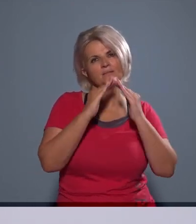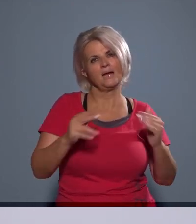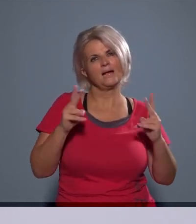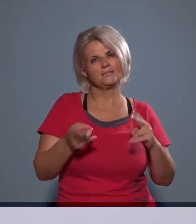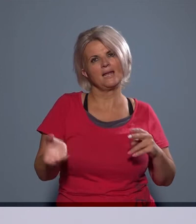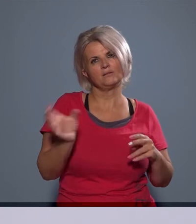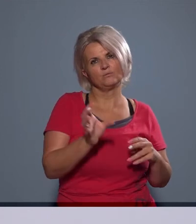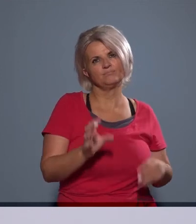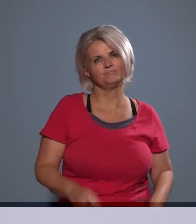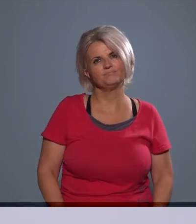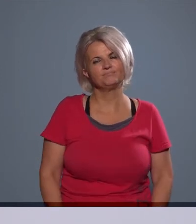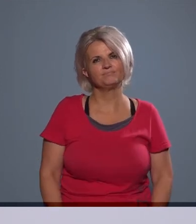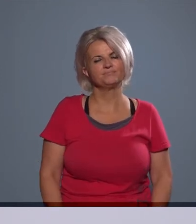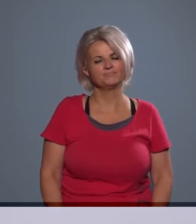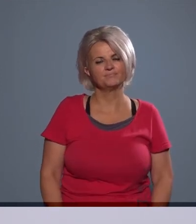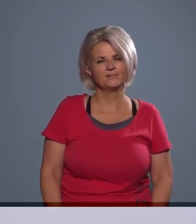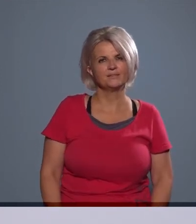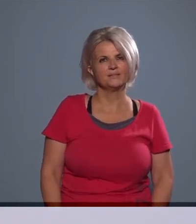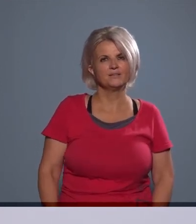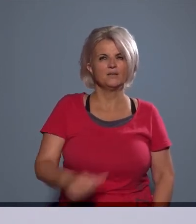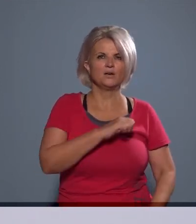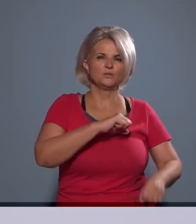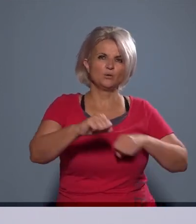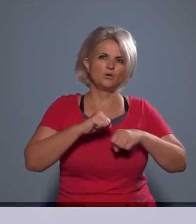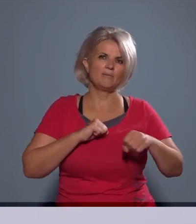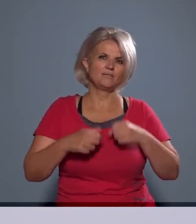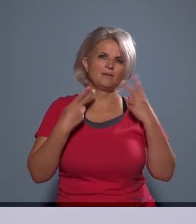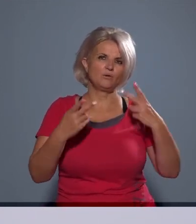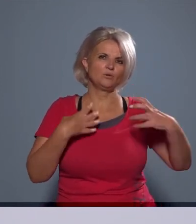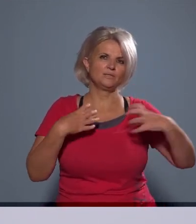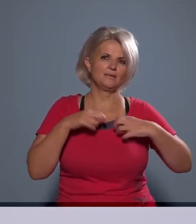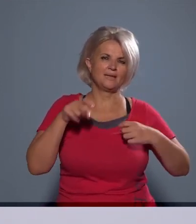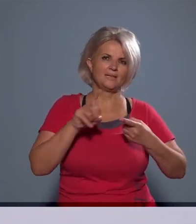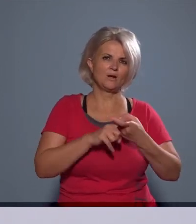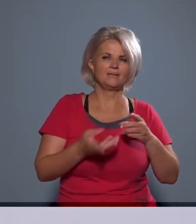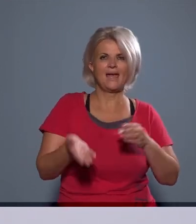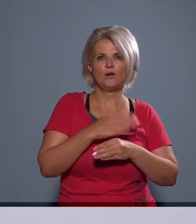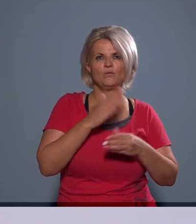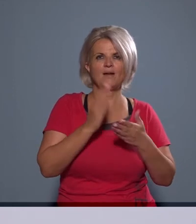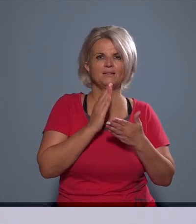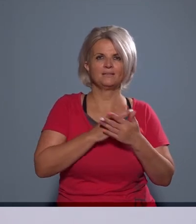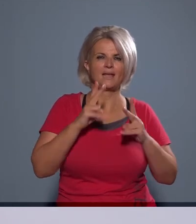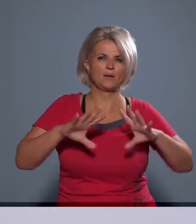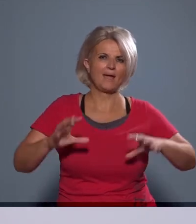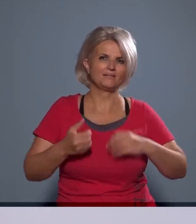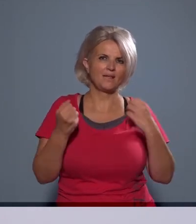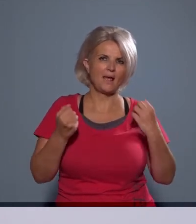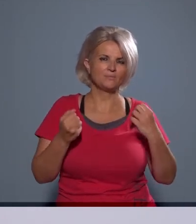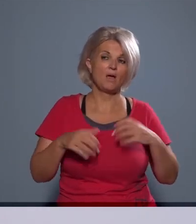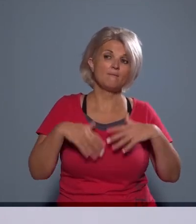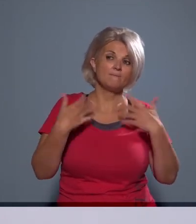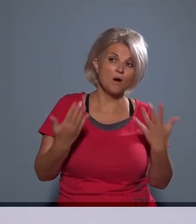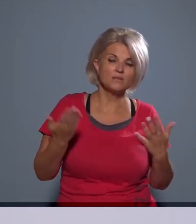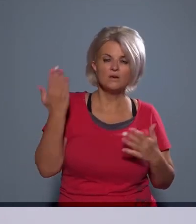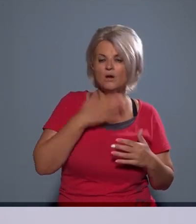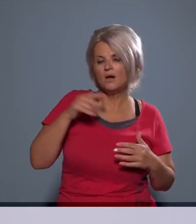E tekintetben az önkormányzatnak döntő szerepe van, hiszen ezeket az előfeltételeket meg kell teremteni, vagy adott esetben,